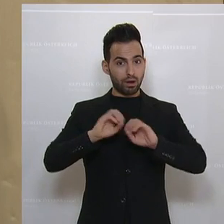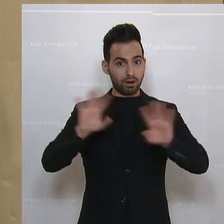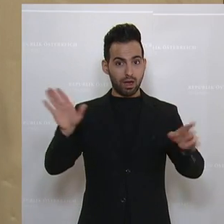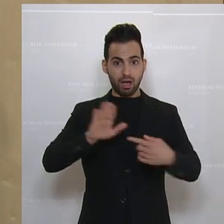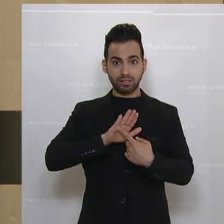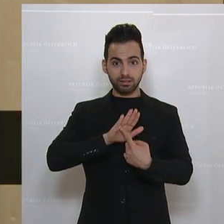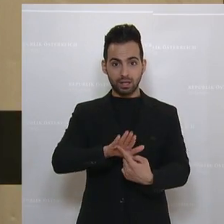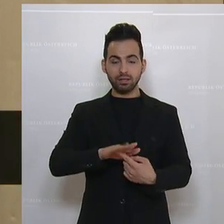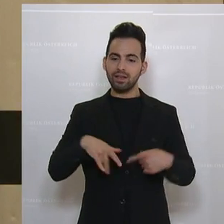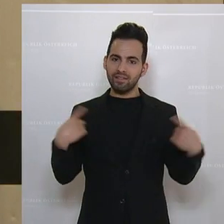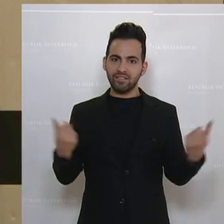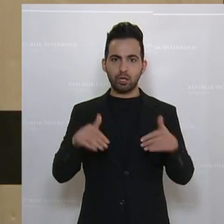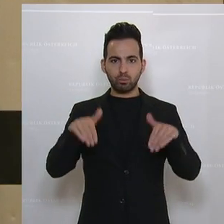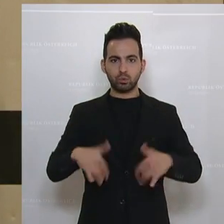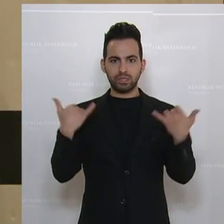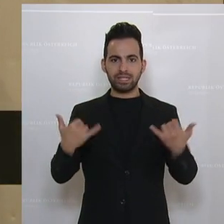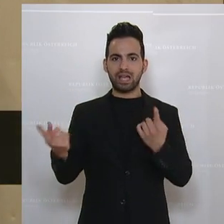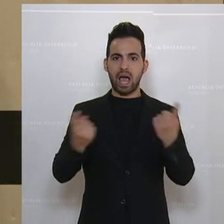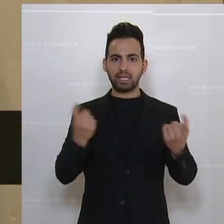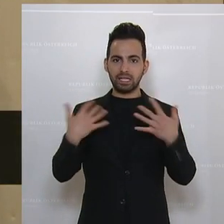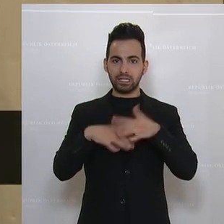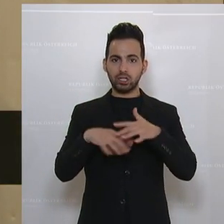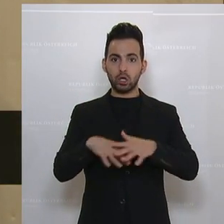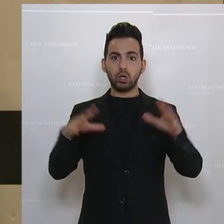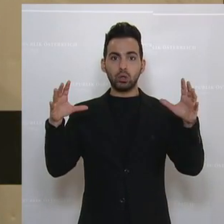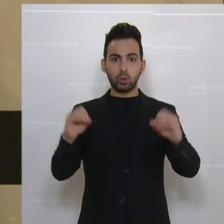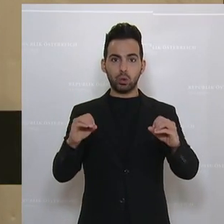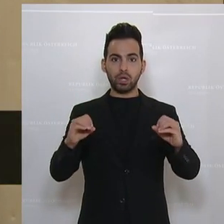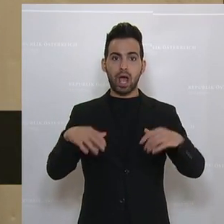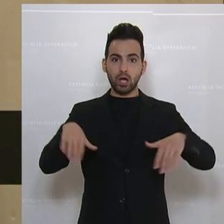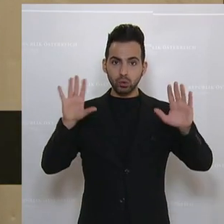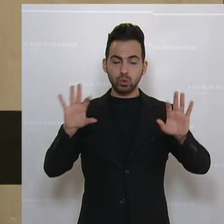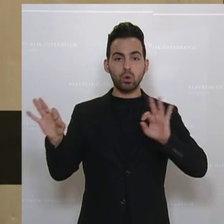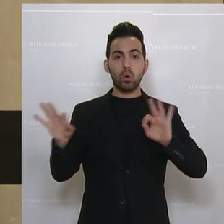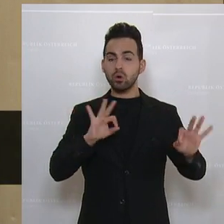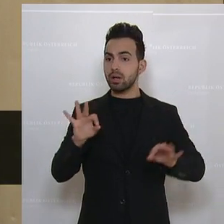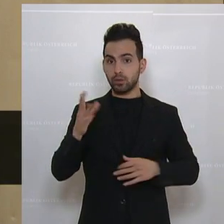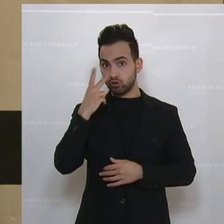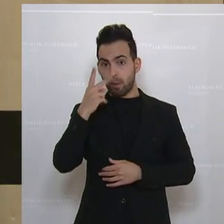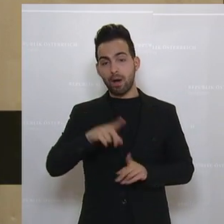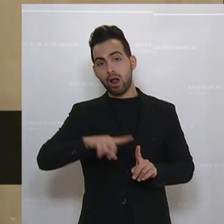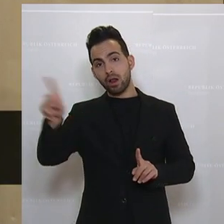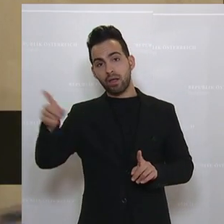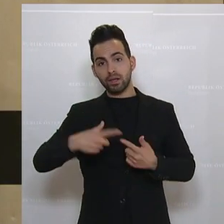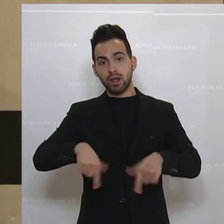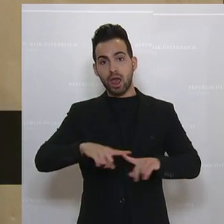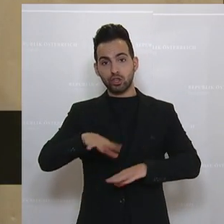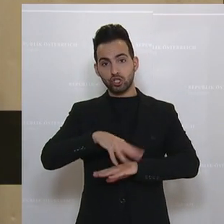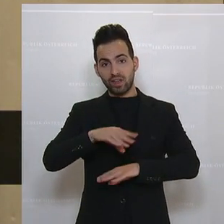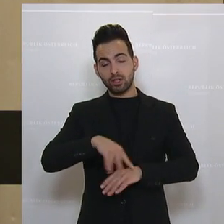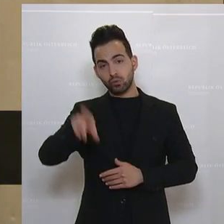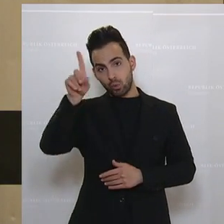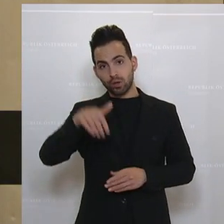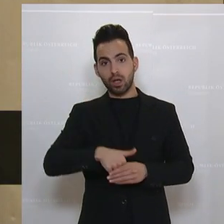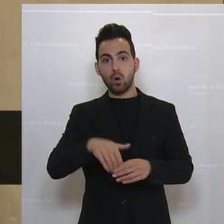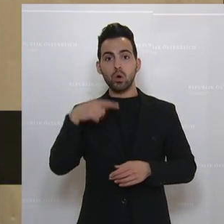hat, wir müssen jetzt integrieren. Null Asyl hat sie sogar als Devise ausgegeben. Oder schauen Sie nach Schweden, wo